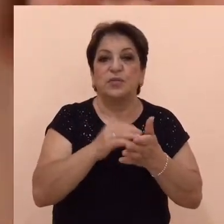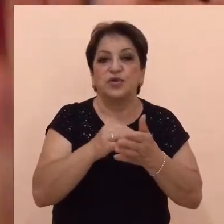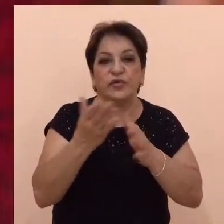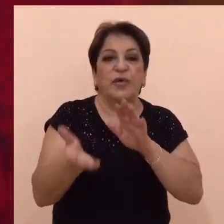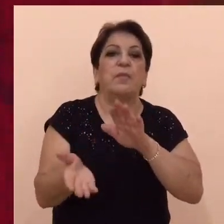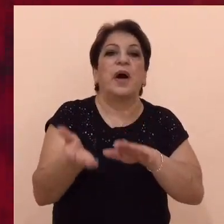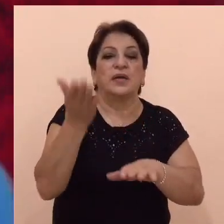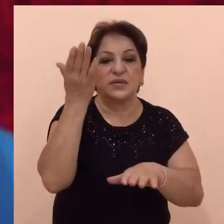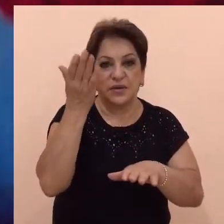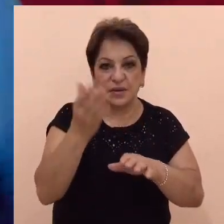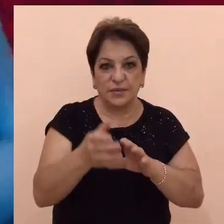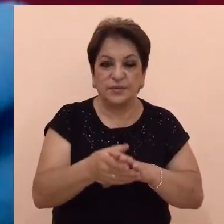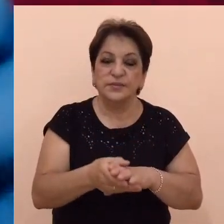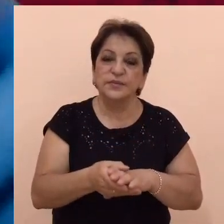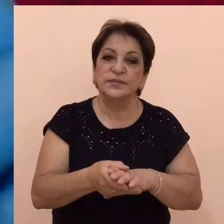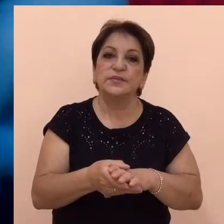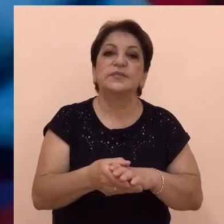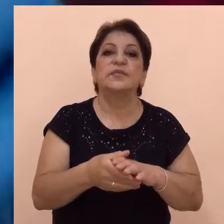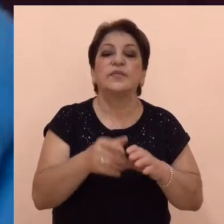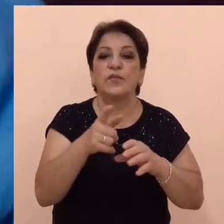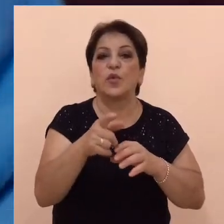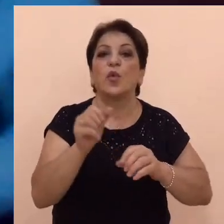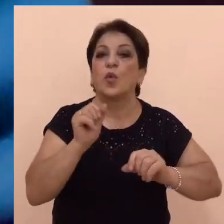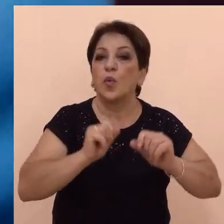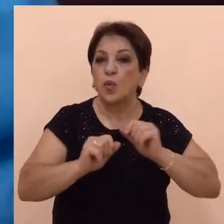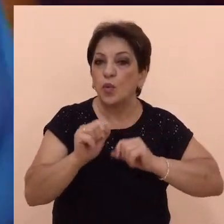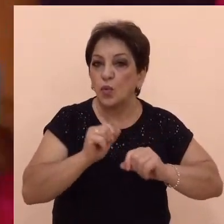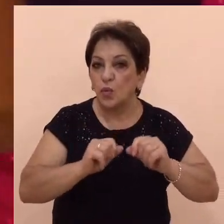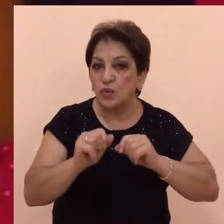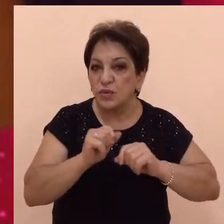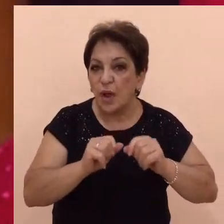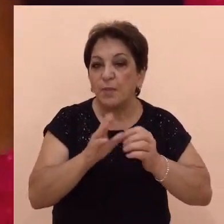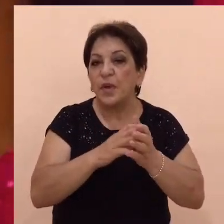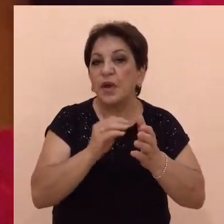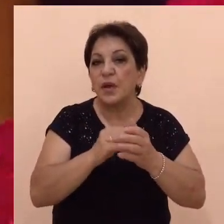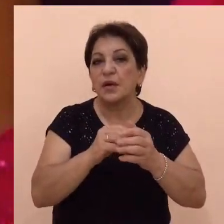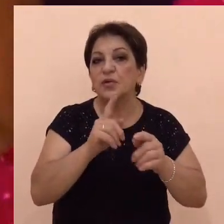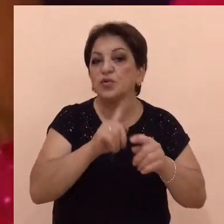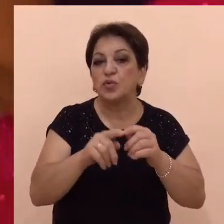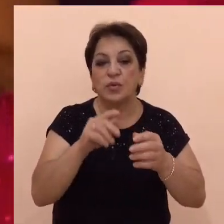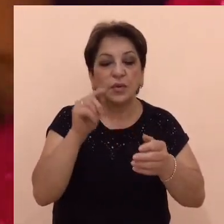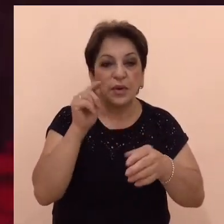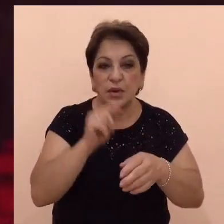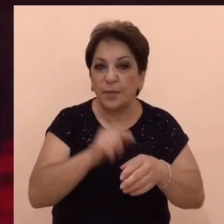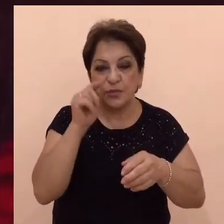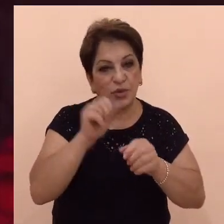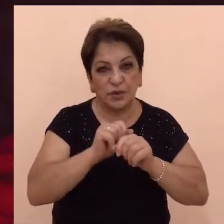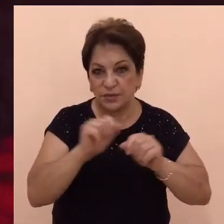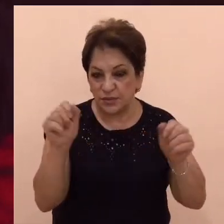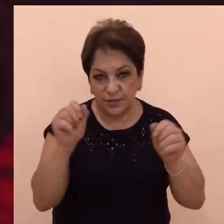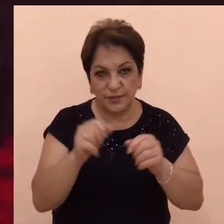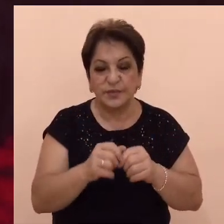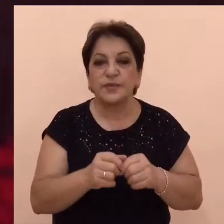բարցր։ Հուսապեք բաց վնասվածքին անմիջապես դիպչելուց։